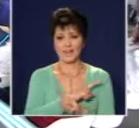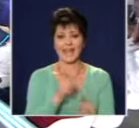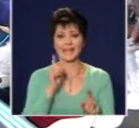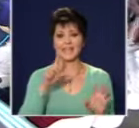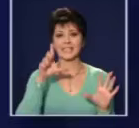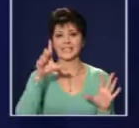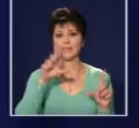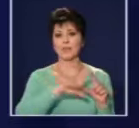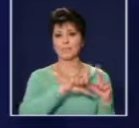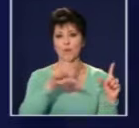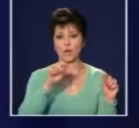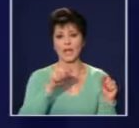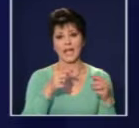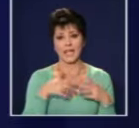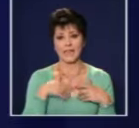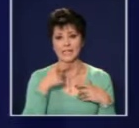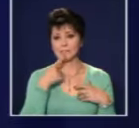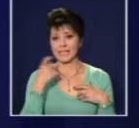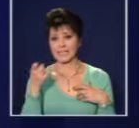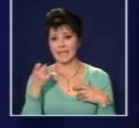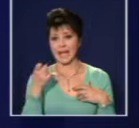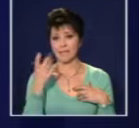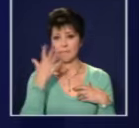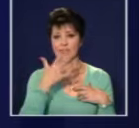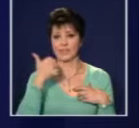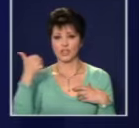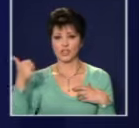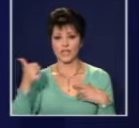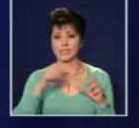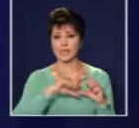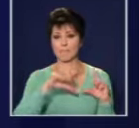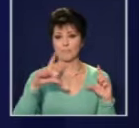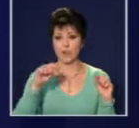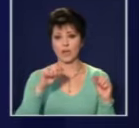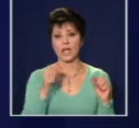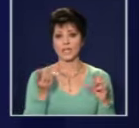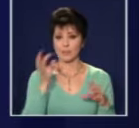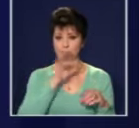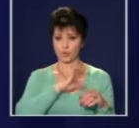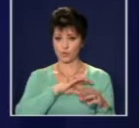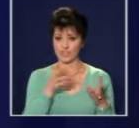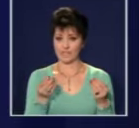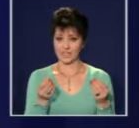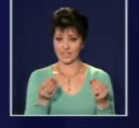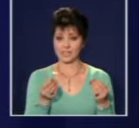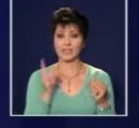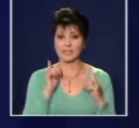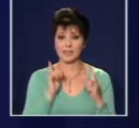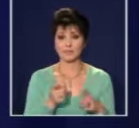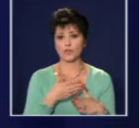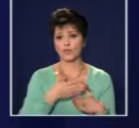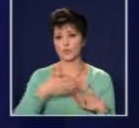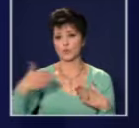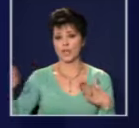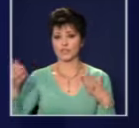Засме, пети и шести блок, да получи финансиране и да може да се удължи живота му до 30-35 година. В